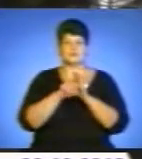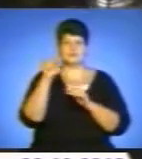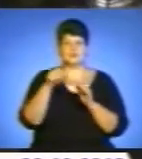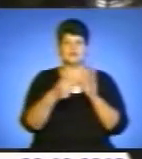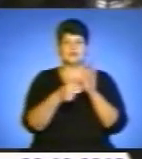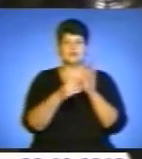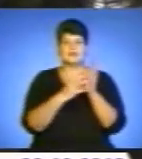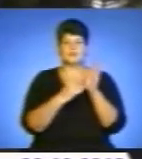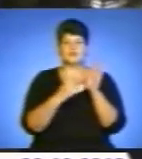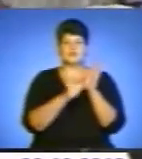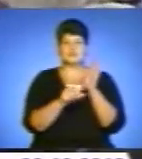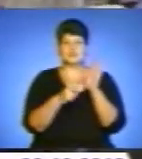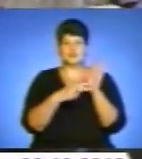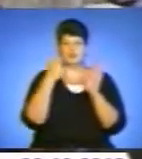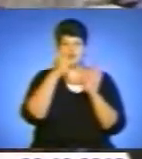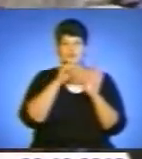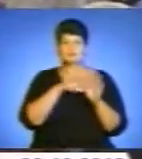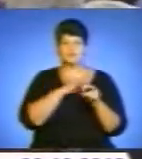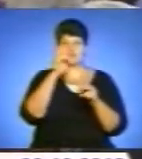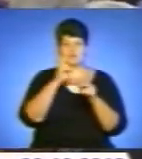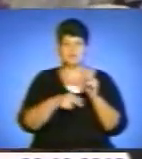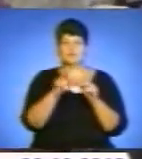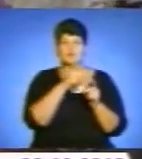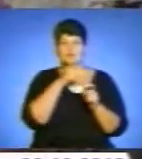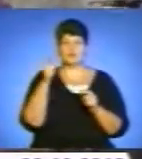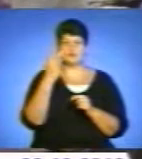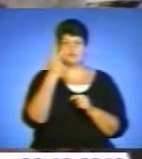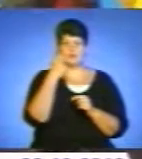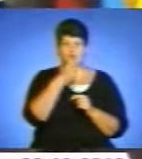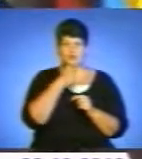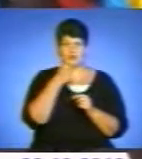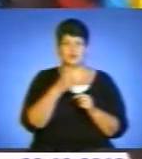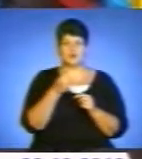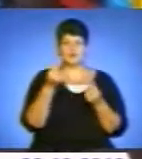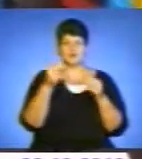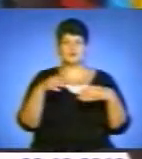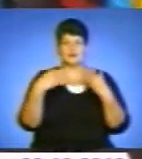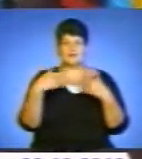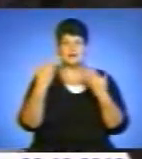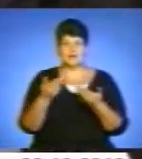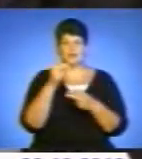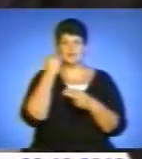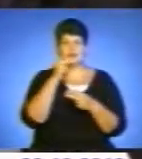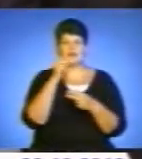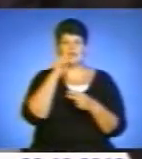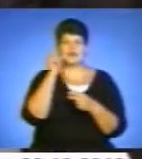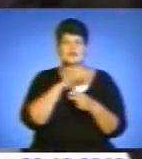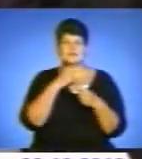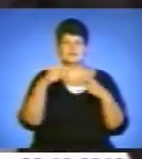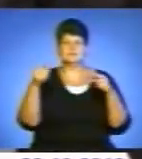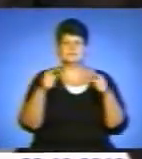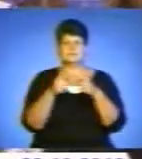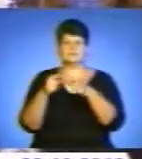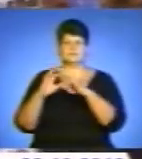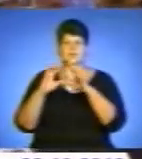році і було завершене протягом всього двох років. Кошти жертвували українці з усіх куточків світу. Відтоді Свята Софія залишається